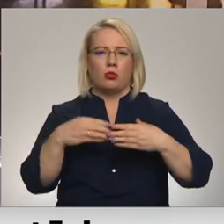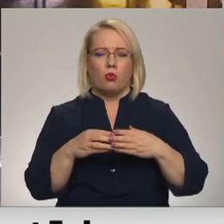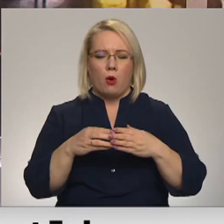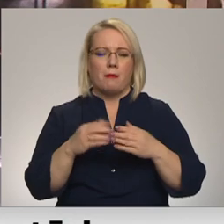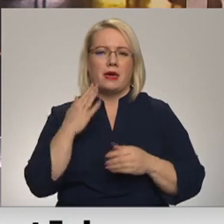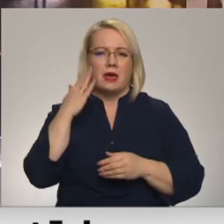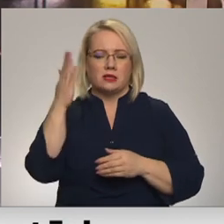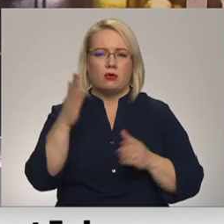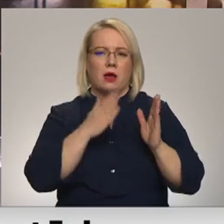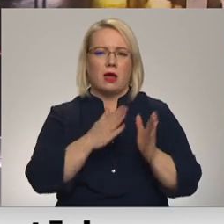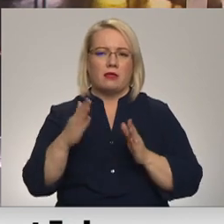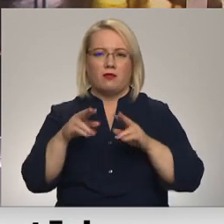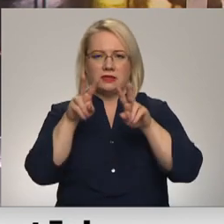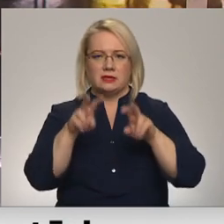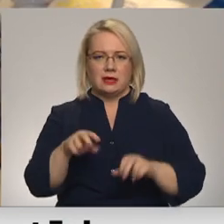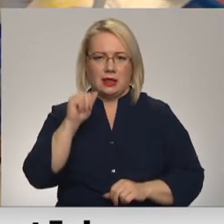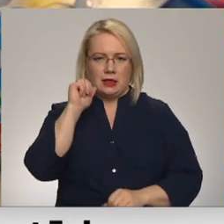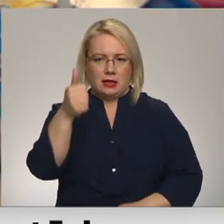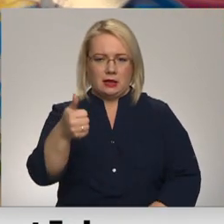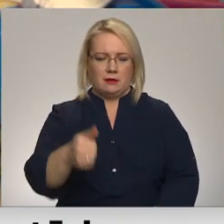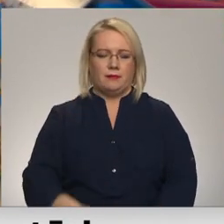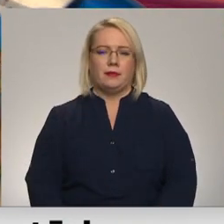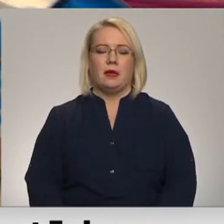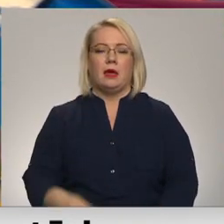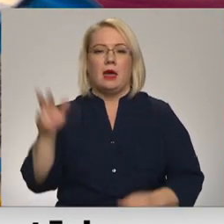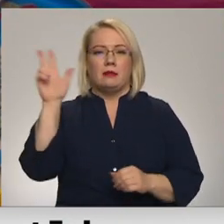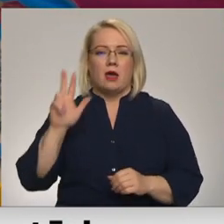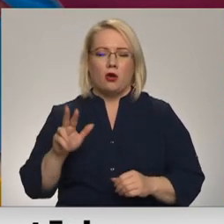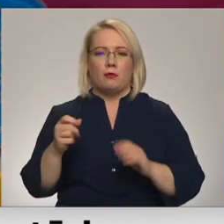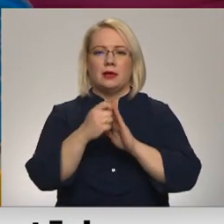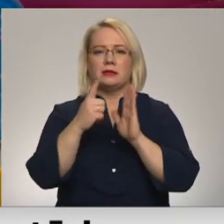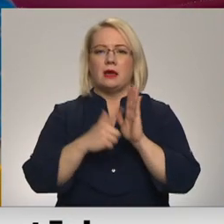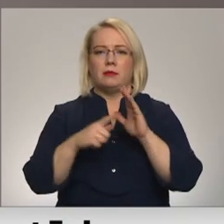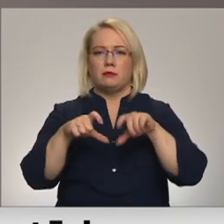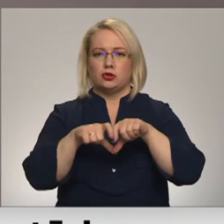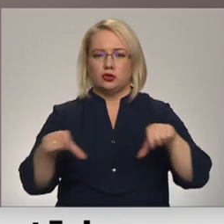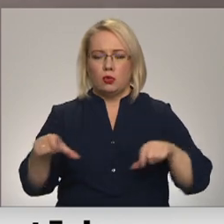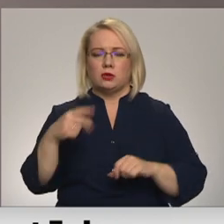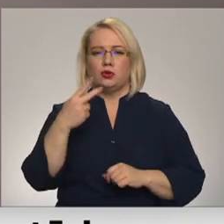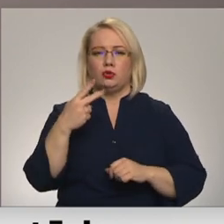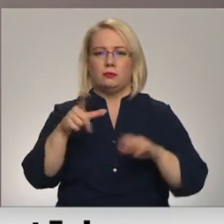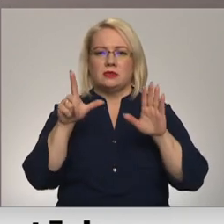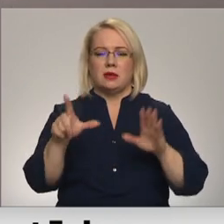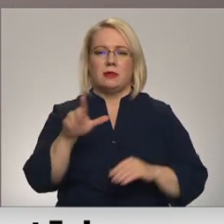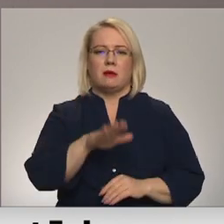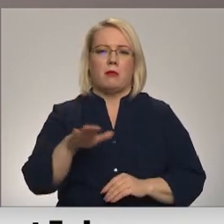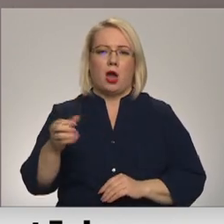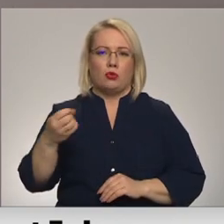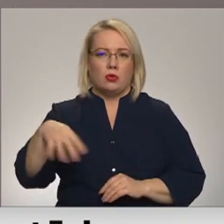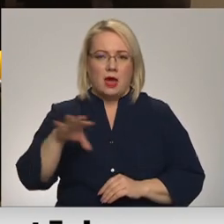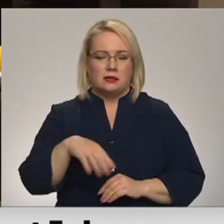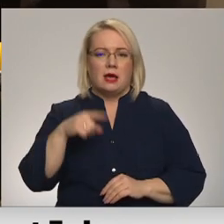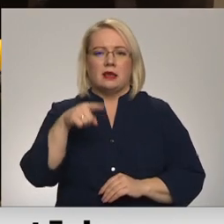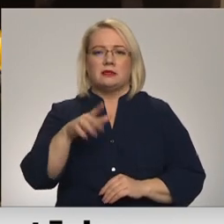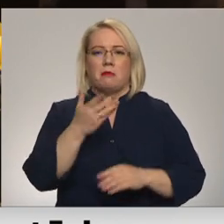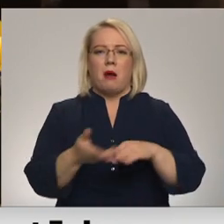gatavojas izskatīt jau rīt. Daungaupilī ir 17 skolas un 27 bērnu darzi. To, ka tas ir